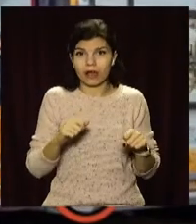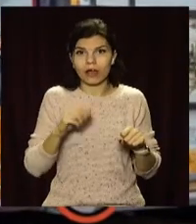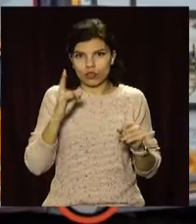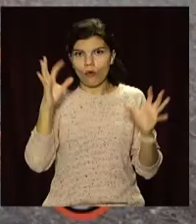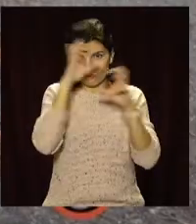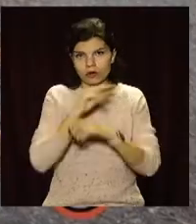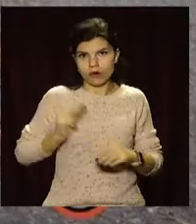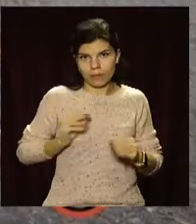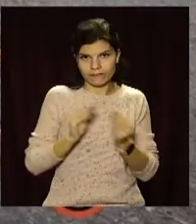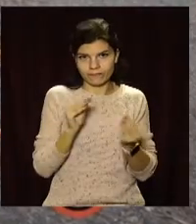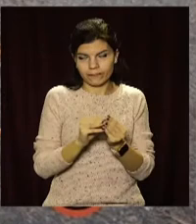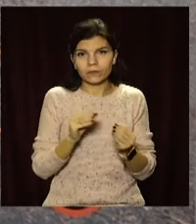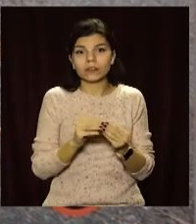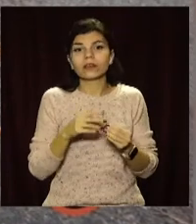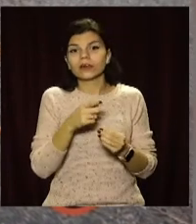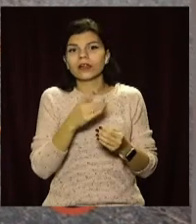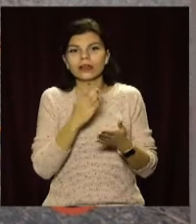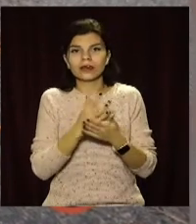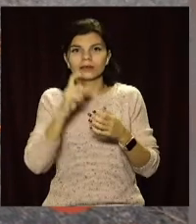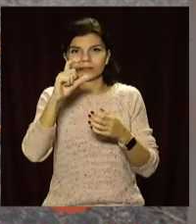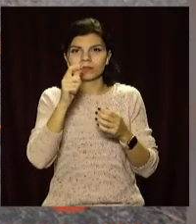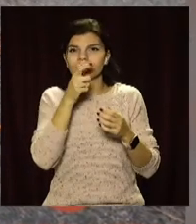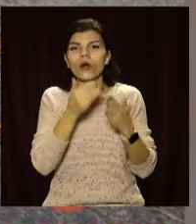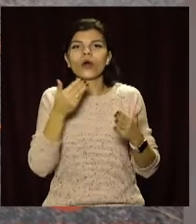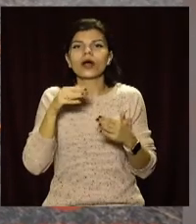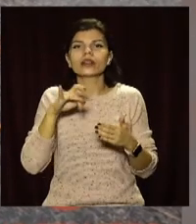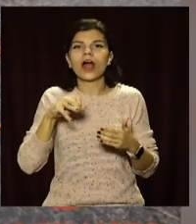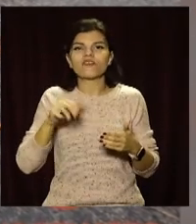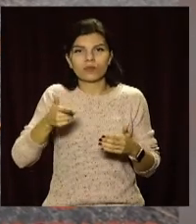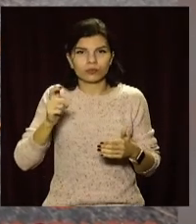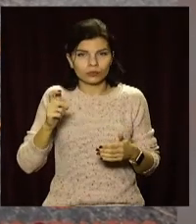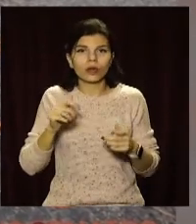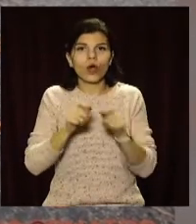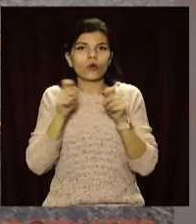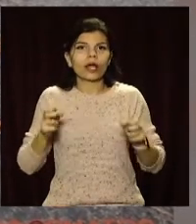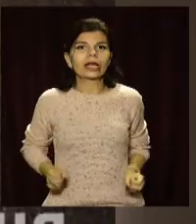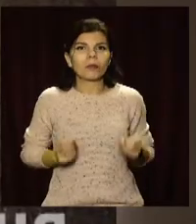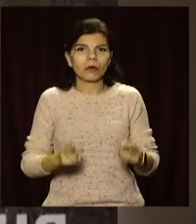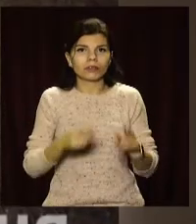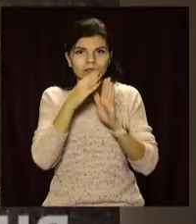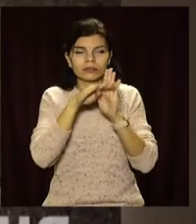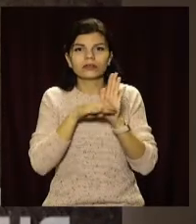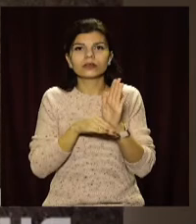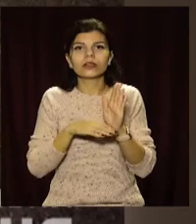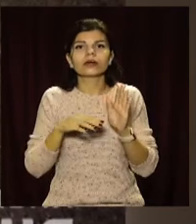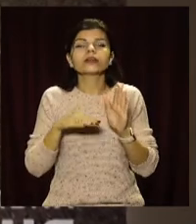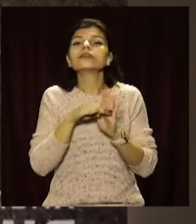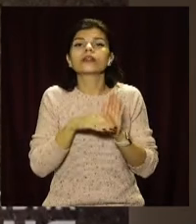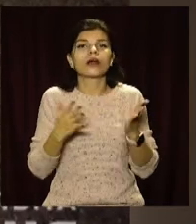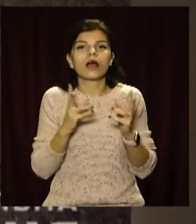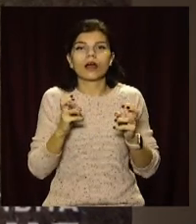вночі. З місяця злочину в вилученні гілізи від травматичної зброї відкрито кримінальне провадження за статтею «Хуліганство».